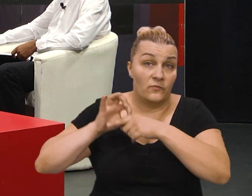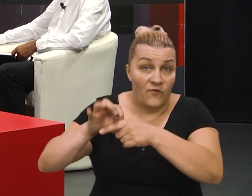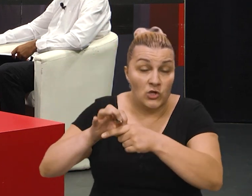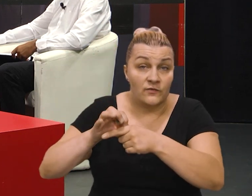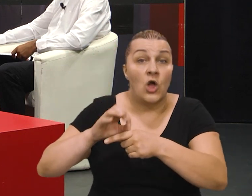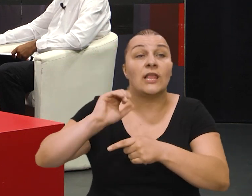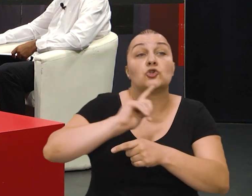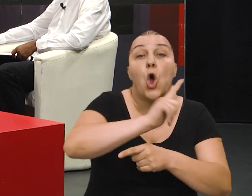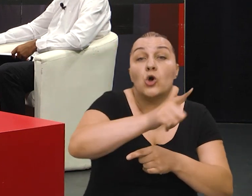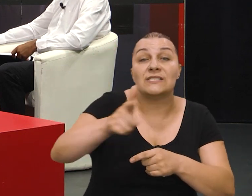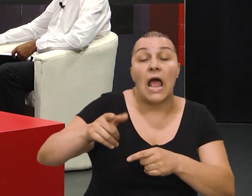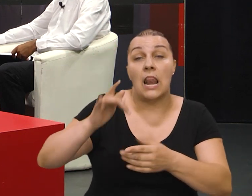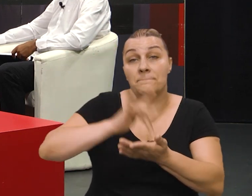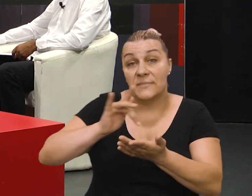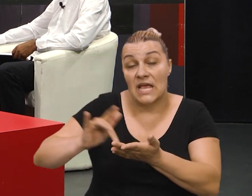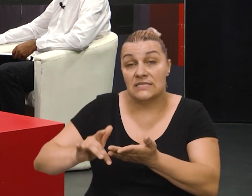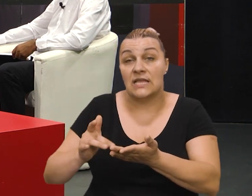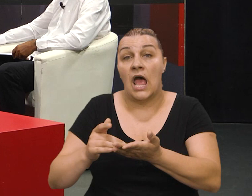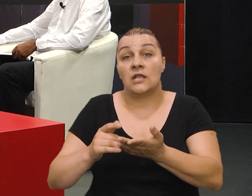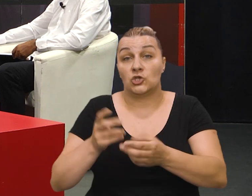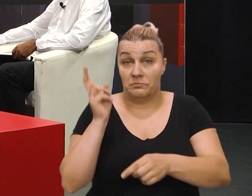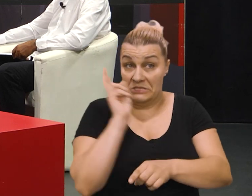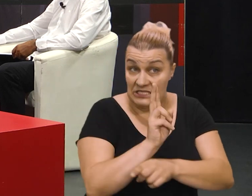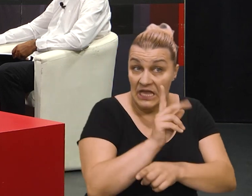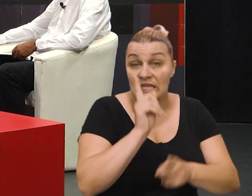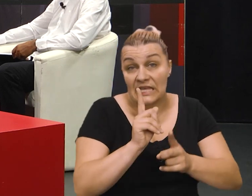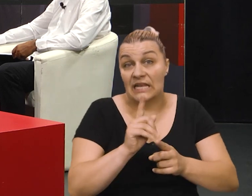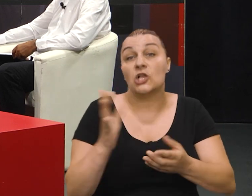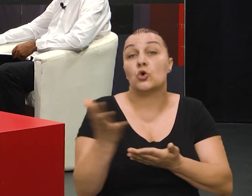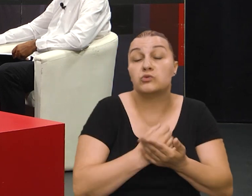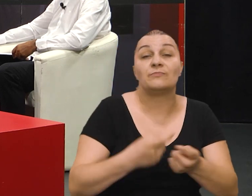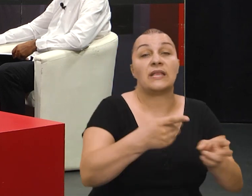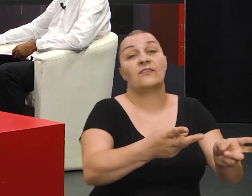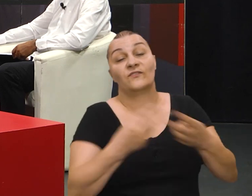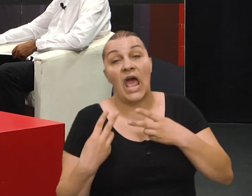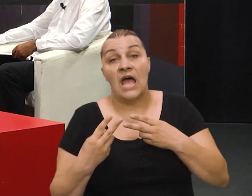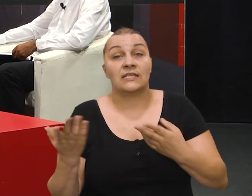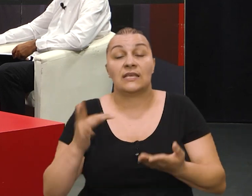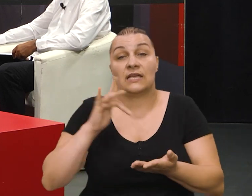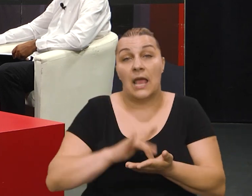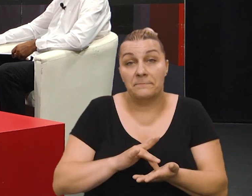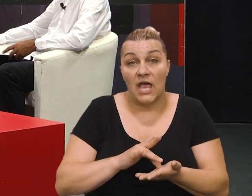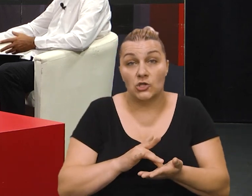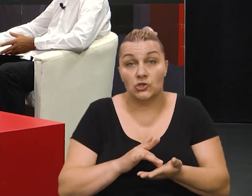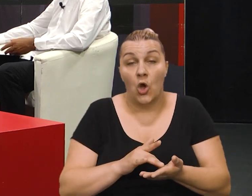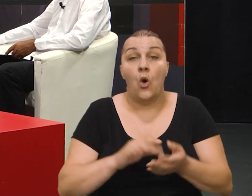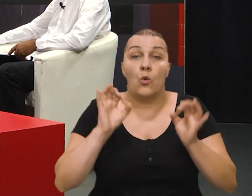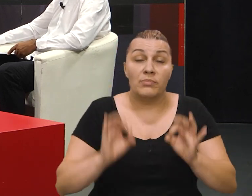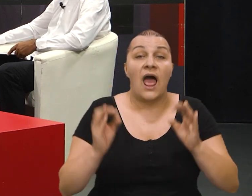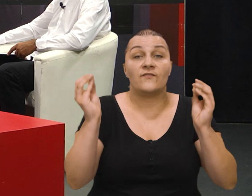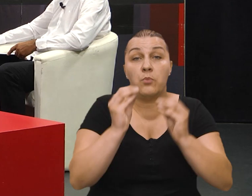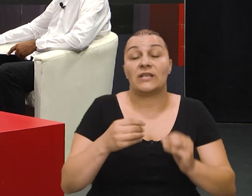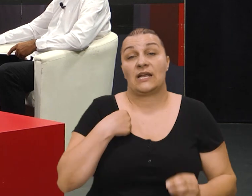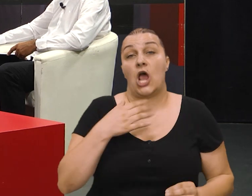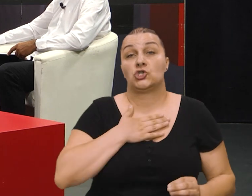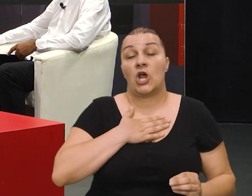gradovi, sela, mjesta će biti izdani, ili ste vjerovali da će se sve to vratiti tamo gdje je mjesto u ustavno